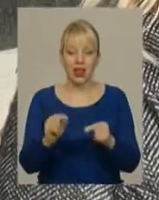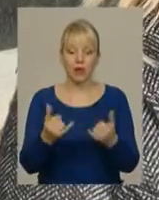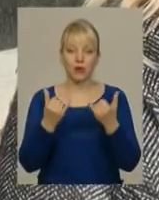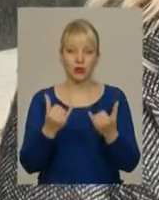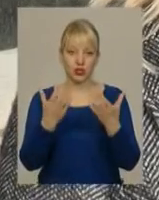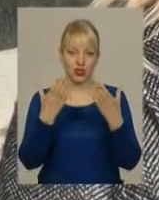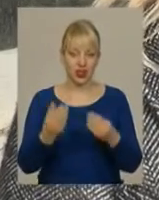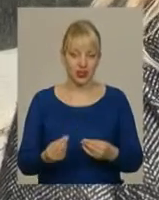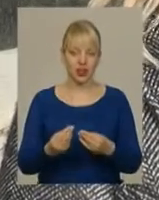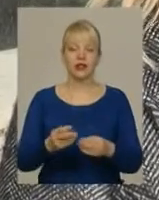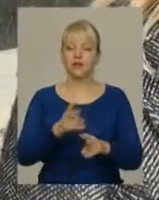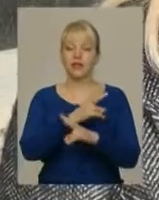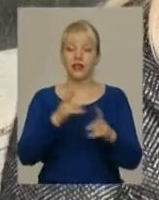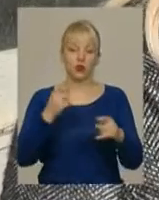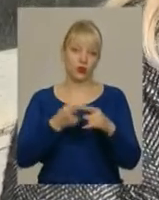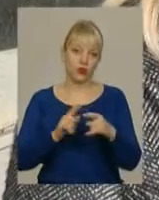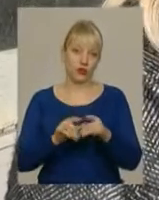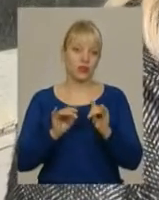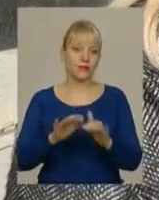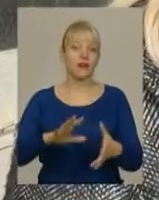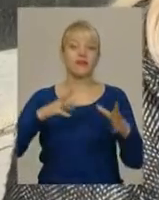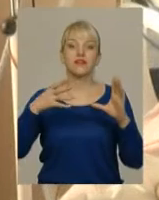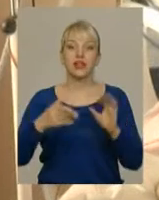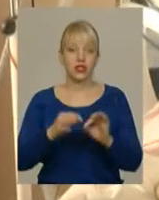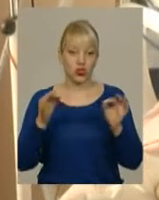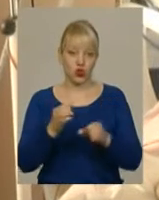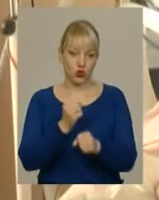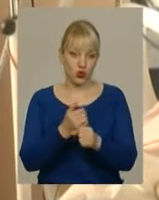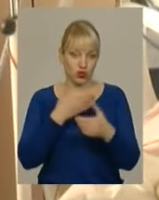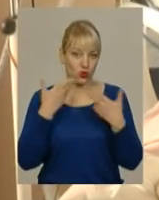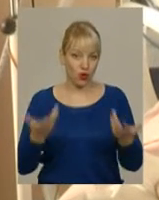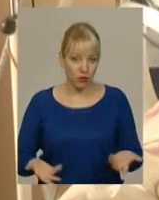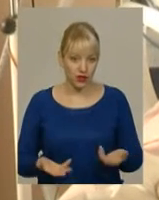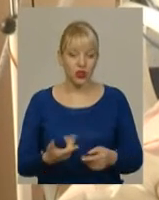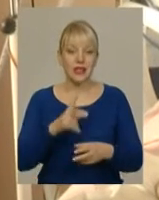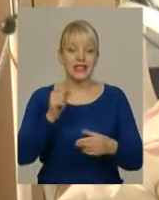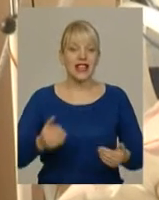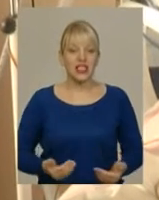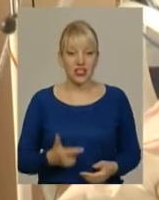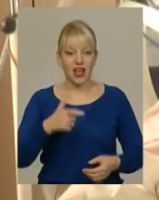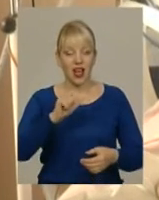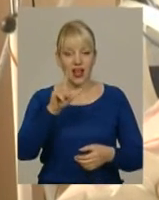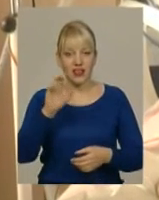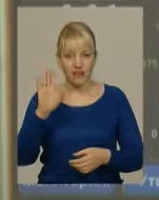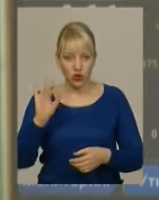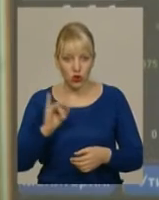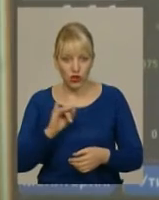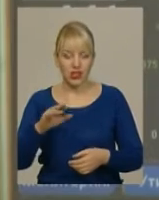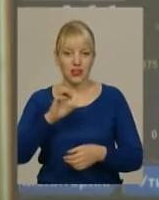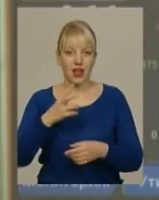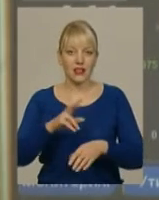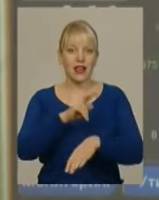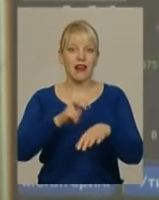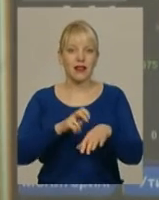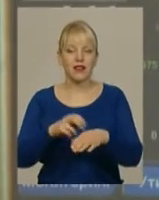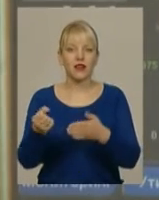ніхто по цій справі взагалі нічого не зробимо. За життя Тетяни Гаєвської медики Хмельницької міської лікарні боролися